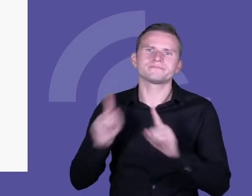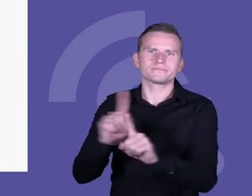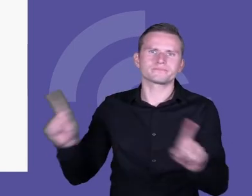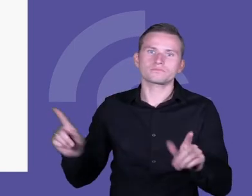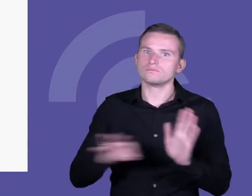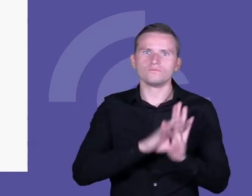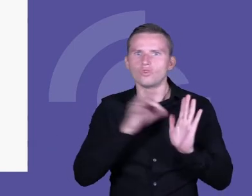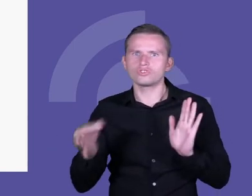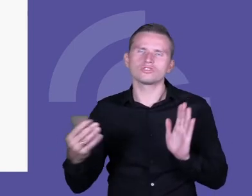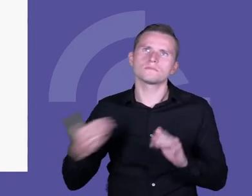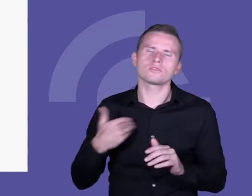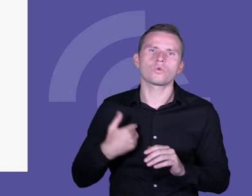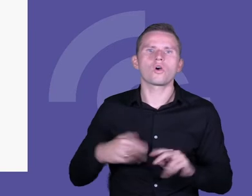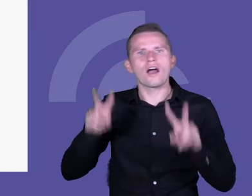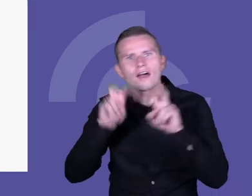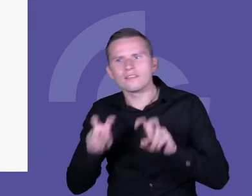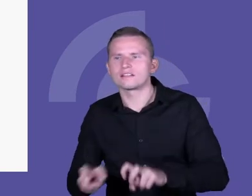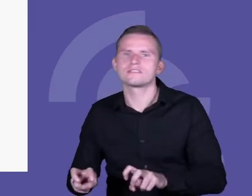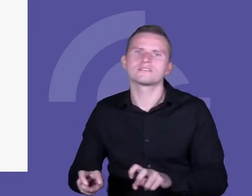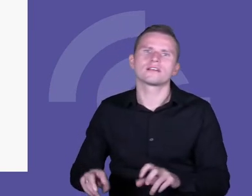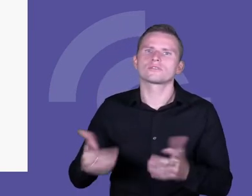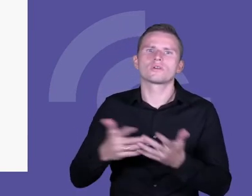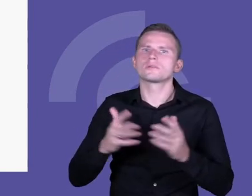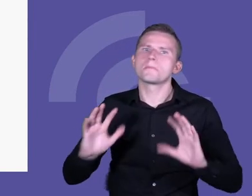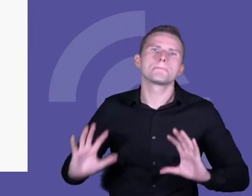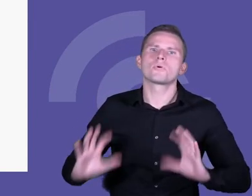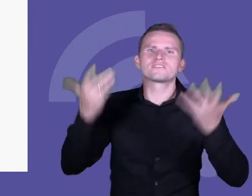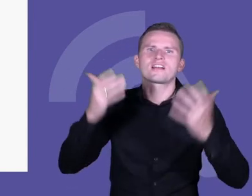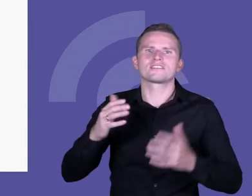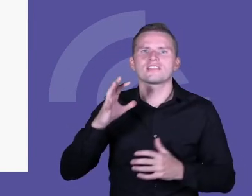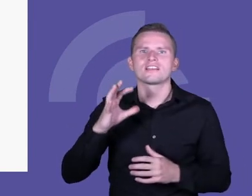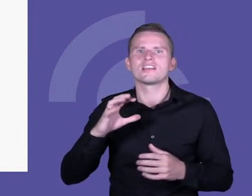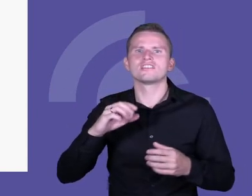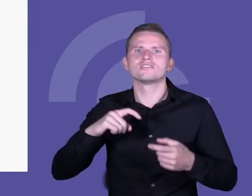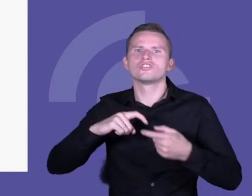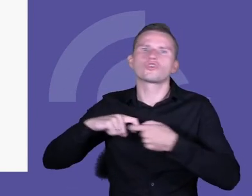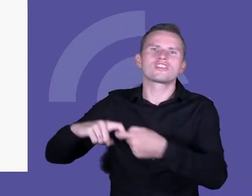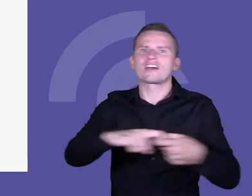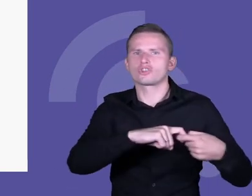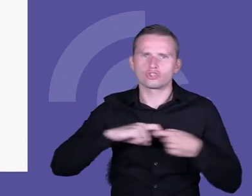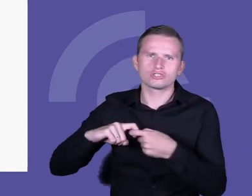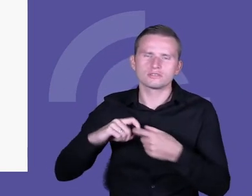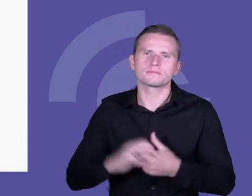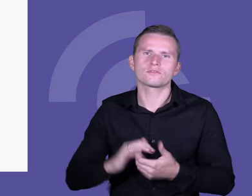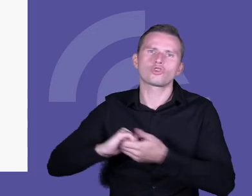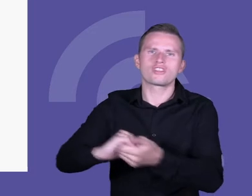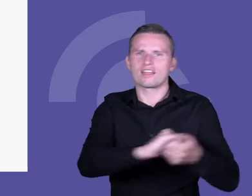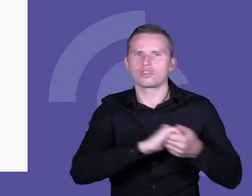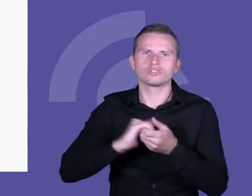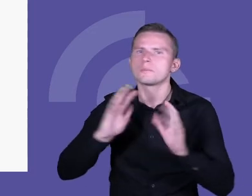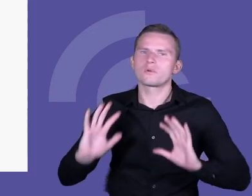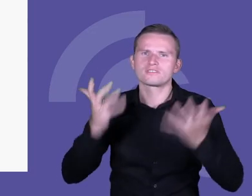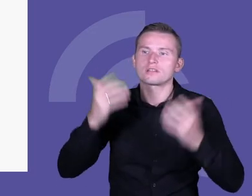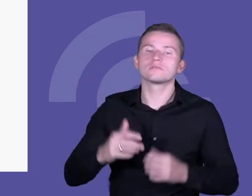nie wiem, analizując czy omawiając z uczniami powstanie solidarności, robił to w taki sposób, że pokazywał